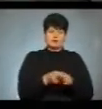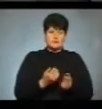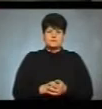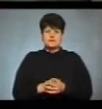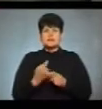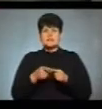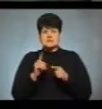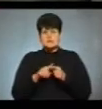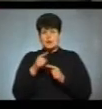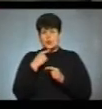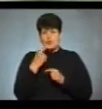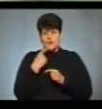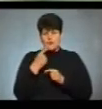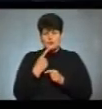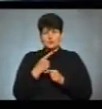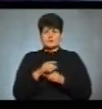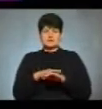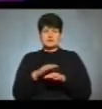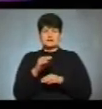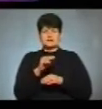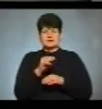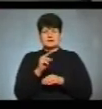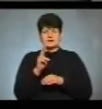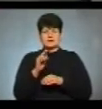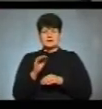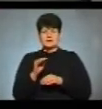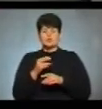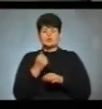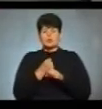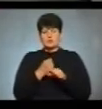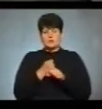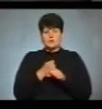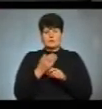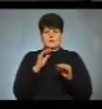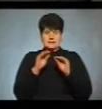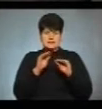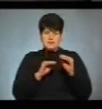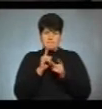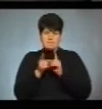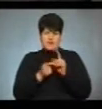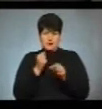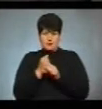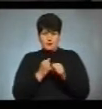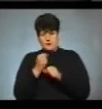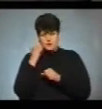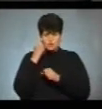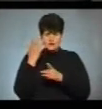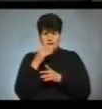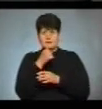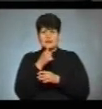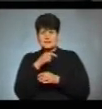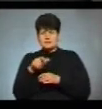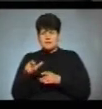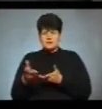каже продюсер просвітницького напрямку на Суспільному Тетяна Кисельчук. Дороблюємо, власне, моушн-дизайн перероблюємо, думаємо, яких ми експертів,